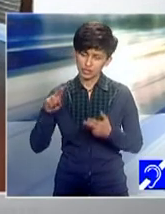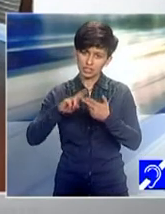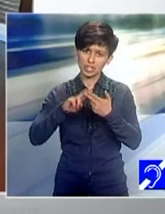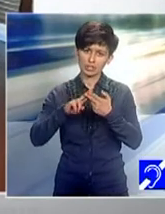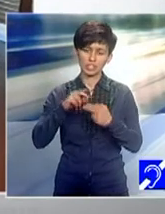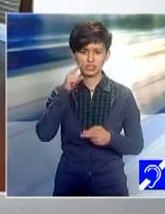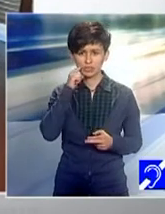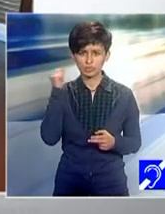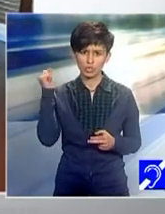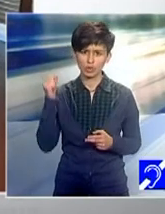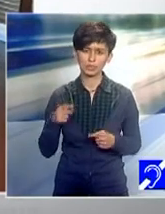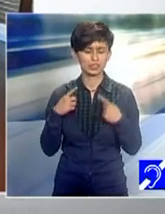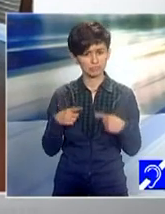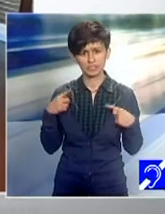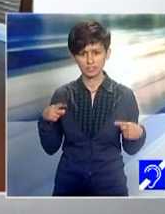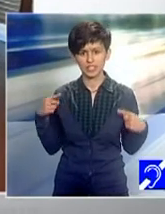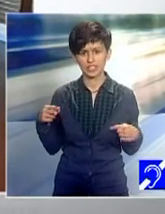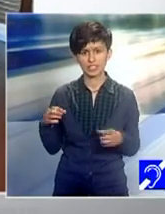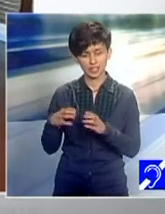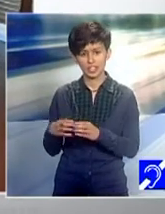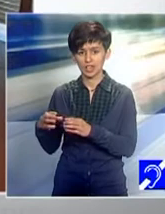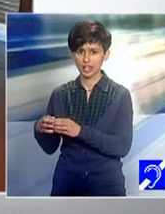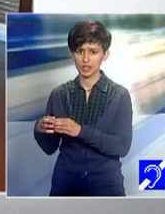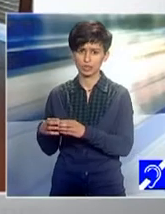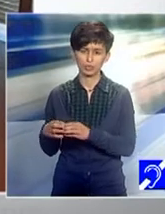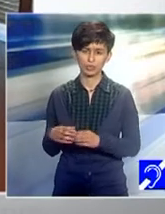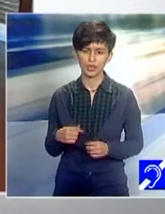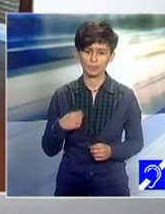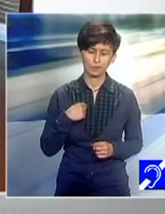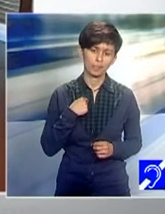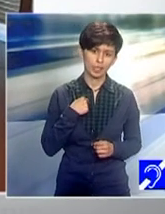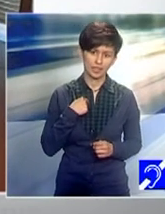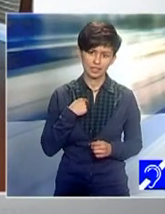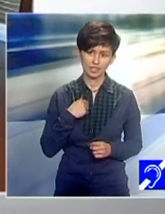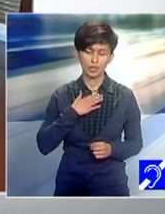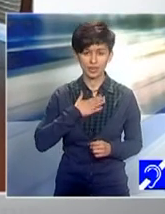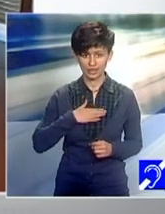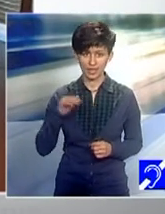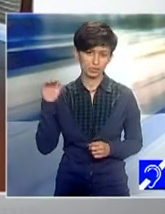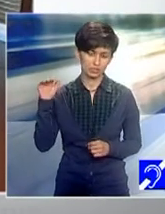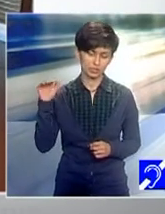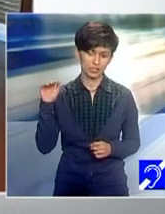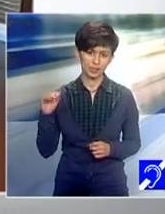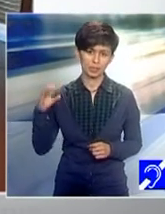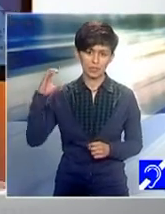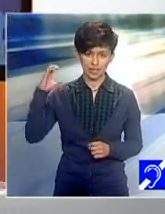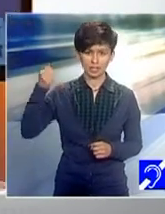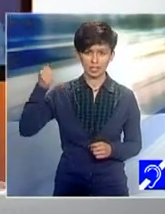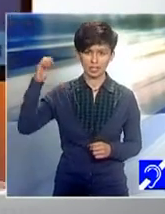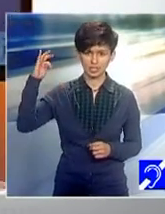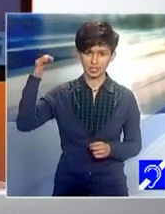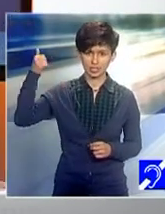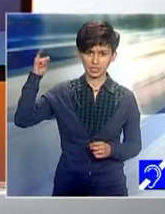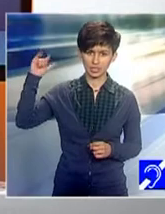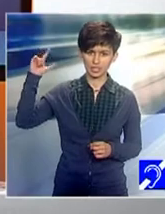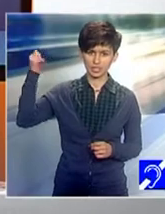cu oameni diversi, de diverse admin, o să mă întorc puțin spre Cătălina și o să te